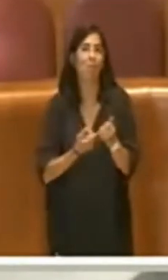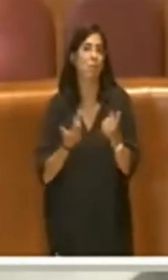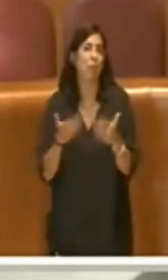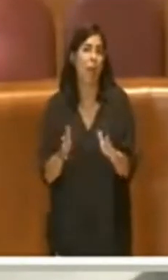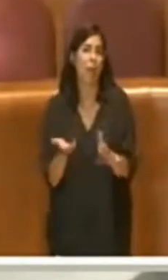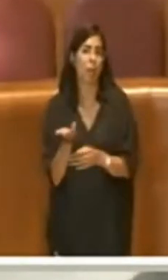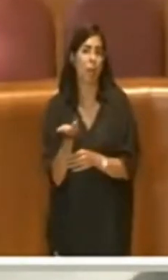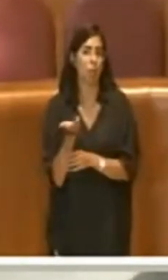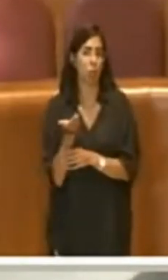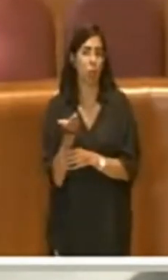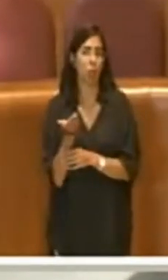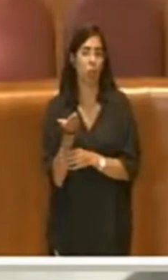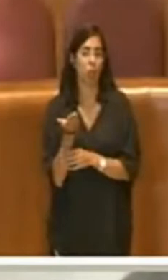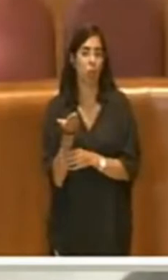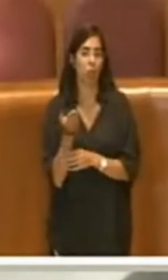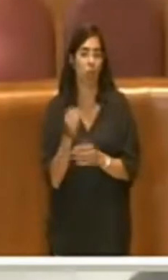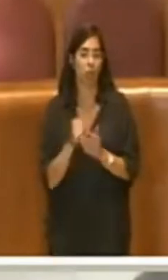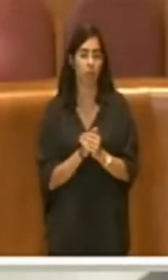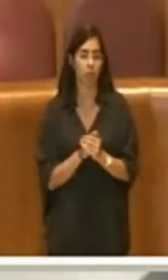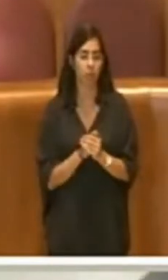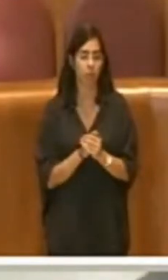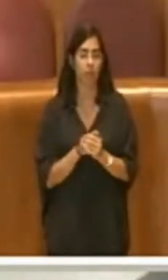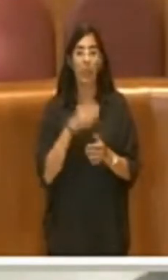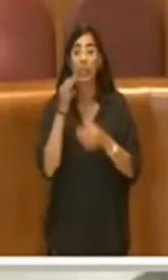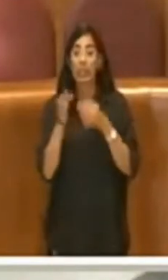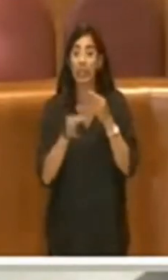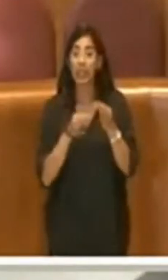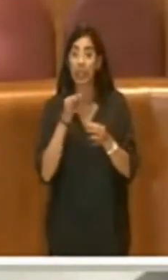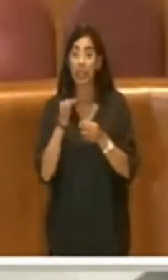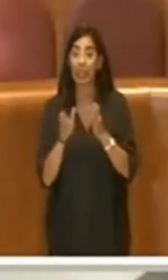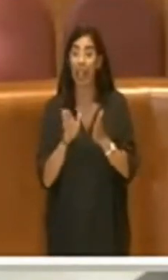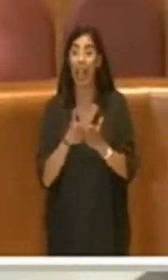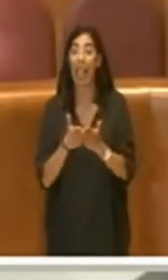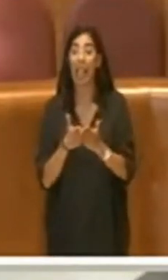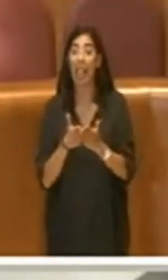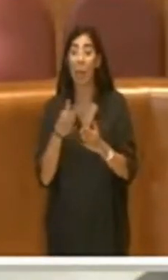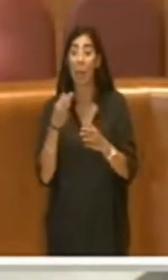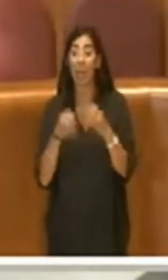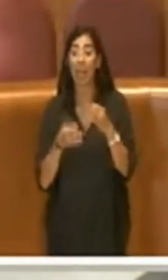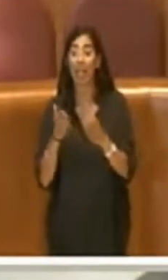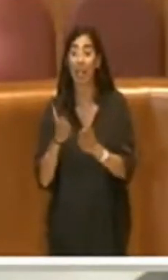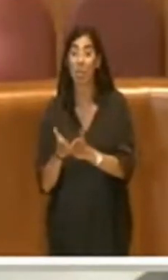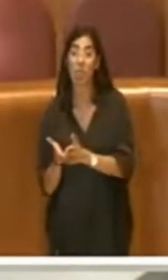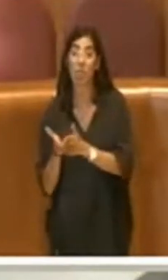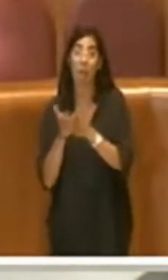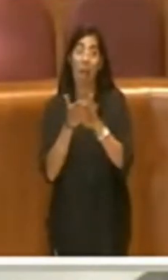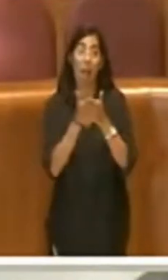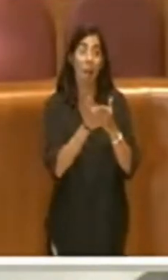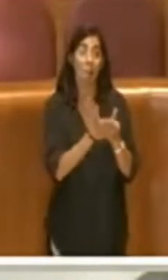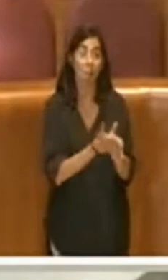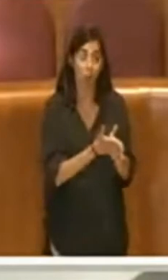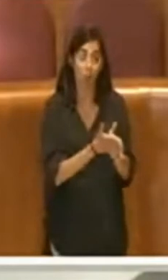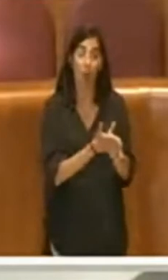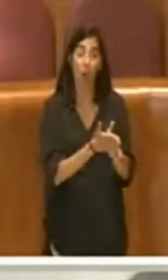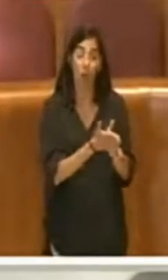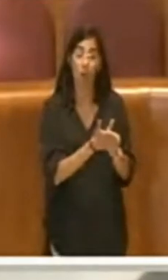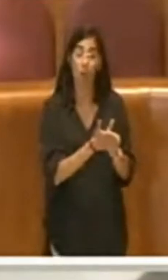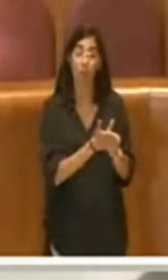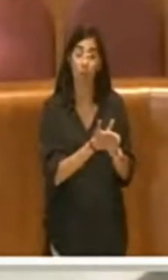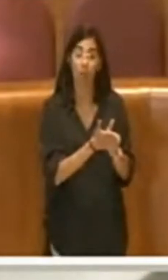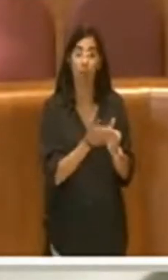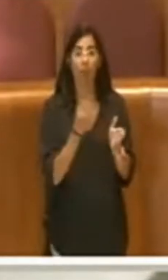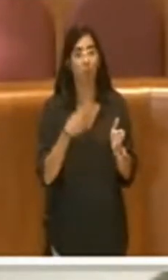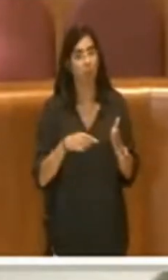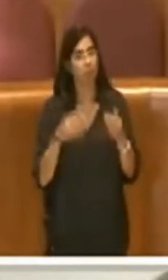Allora, prima di arrivare a portare i libri in tribunale, che è stata una decisione di rilancia, perché